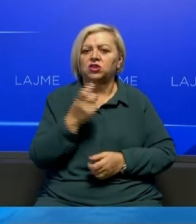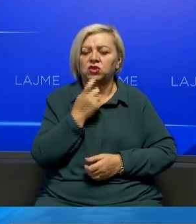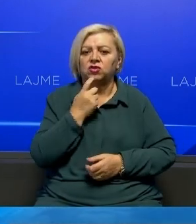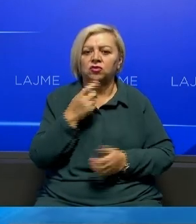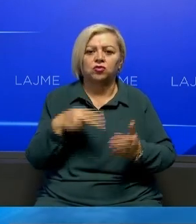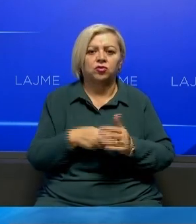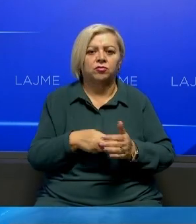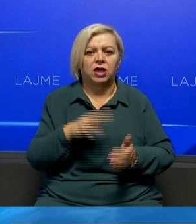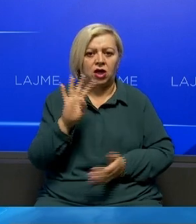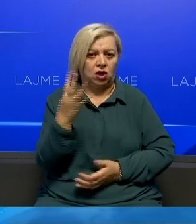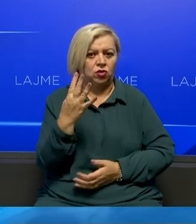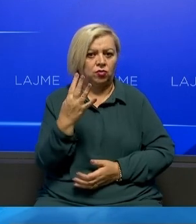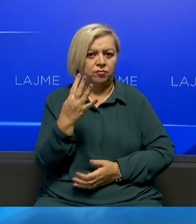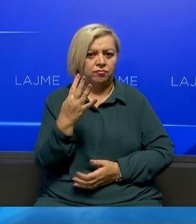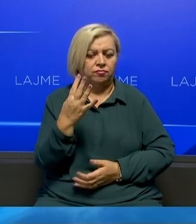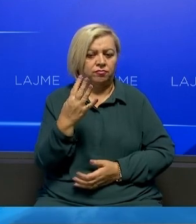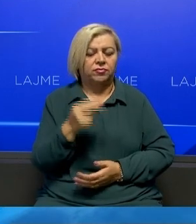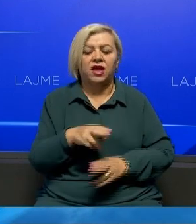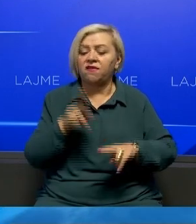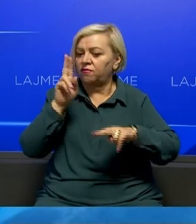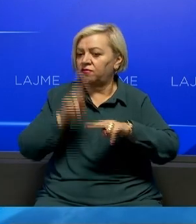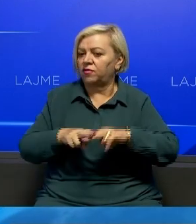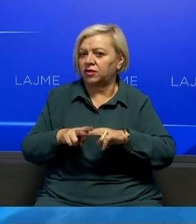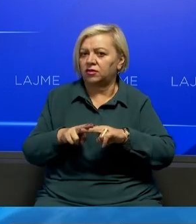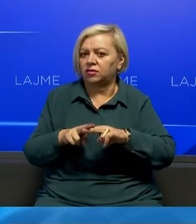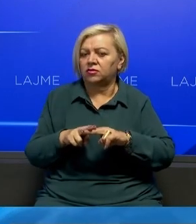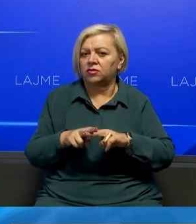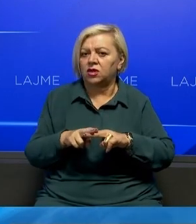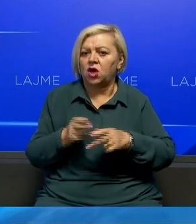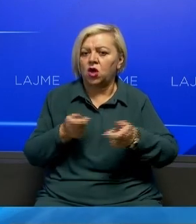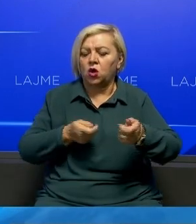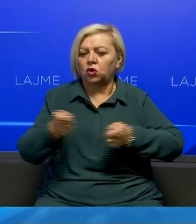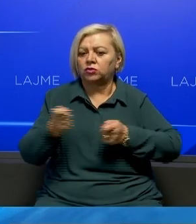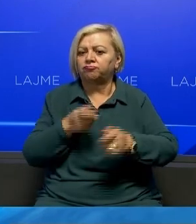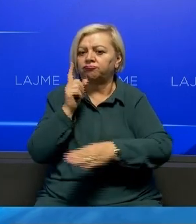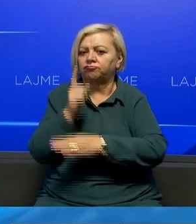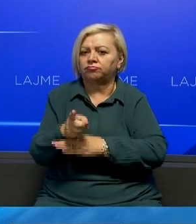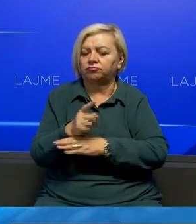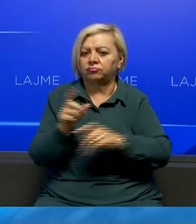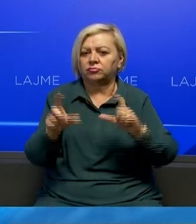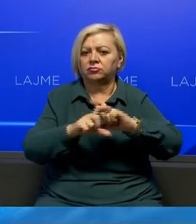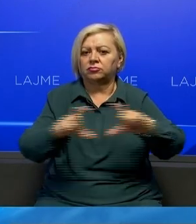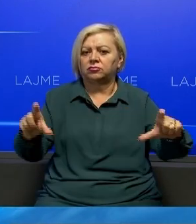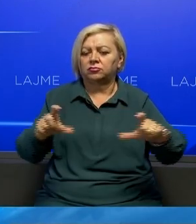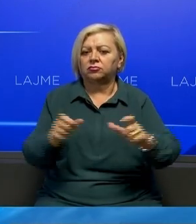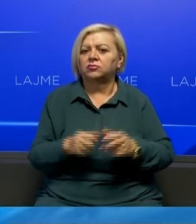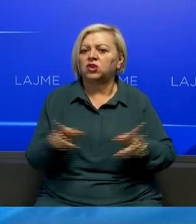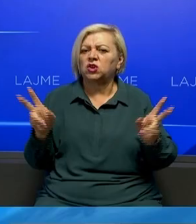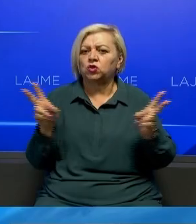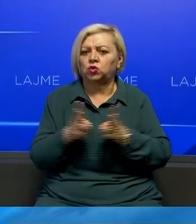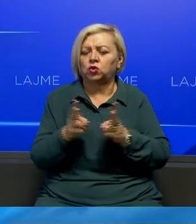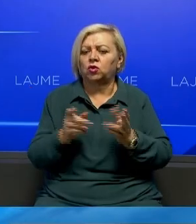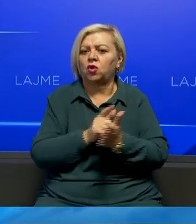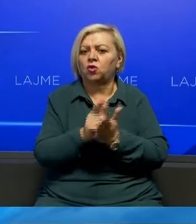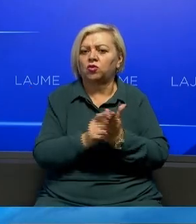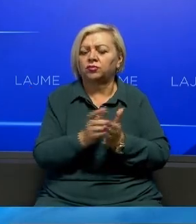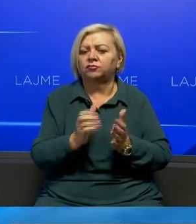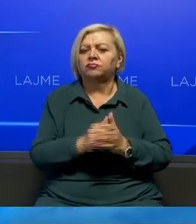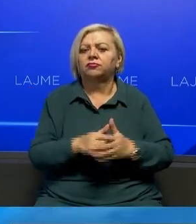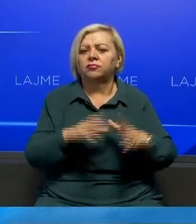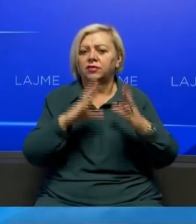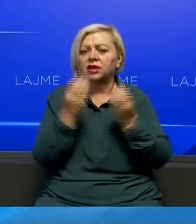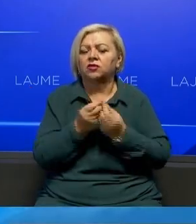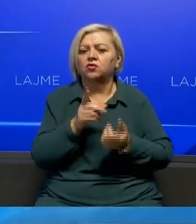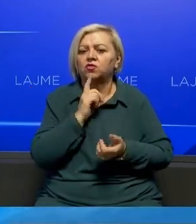të vidi 2014 kanë zirë vendim më që aranjën dhe oblidojnë pajisjen me targat të përkëshme për të gjitha automjetët që e